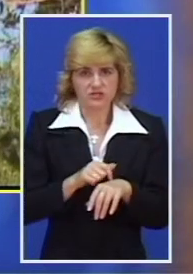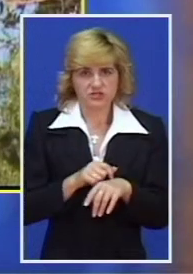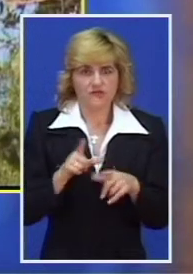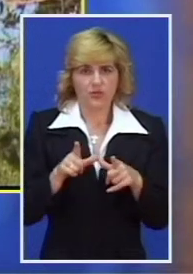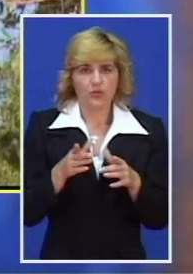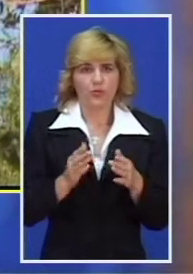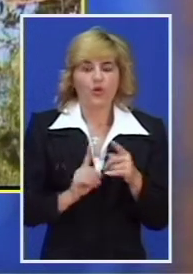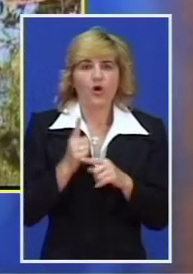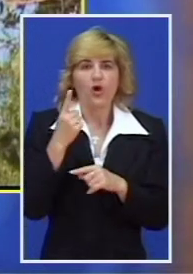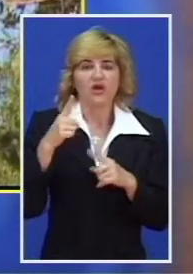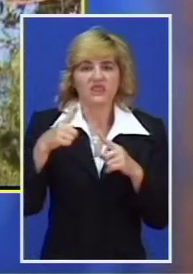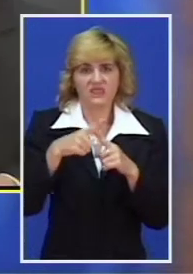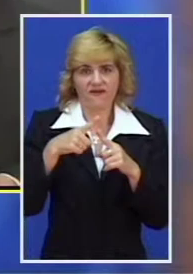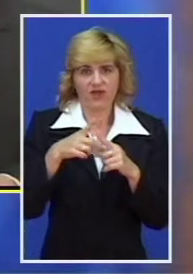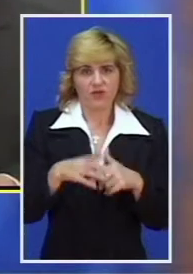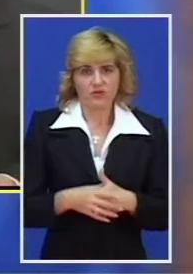Gornjih Tavankut.